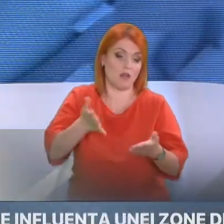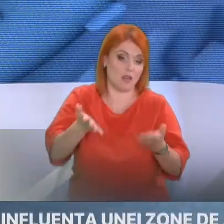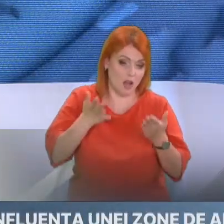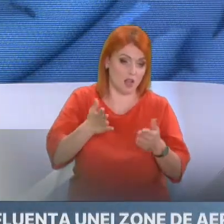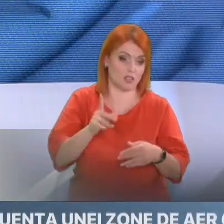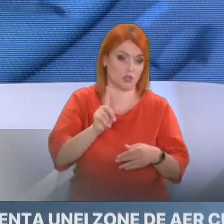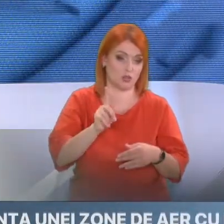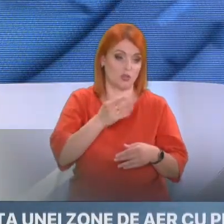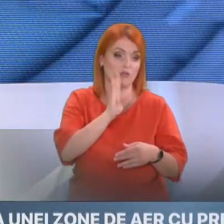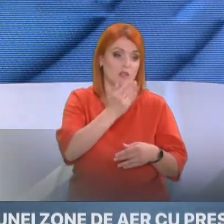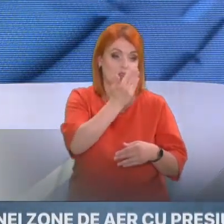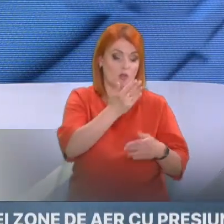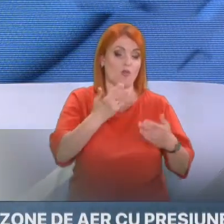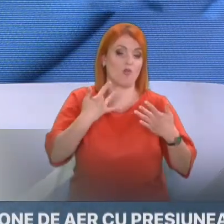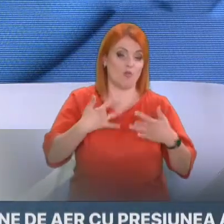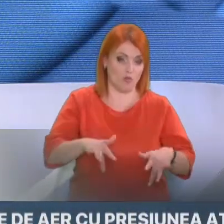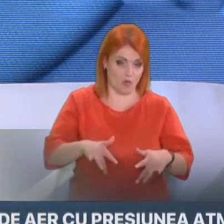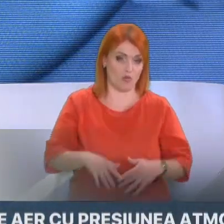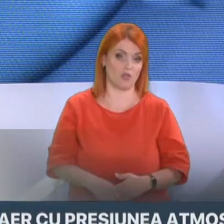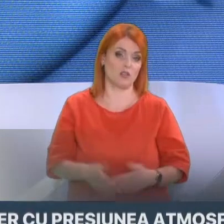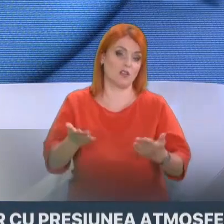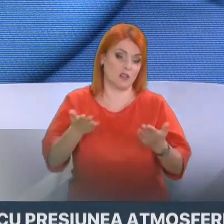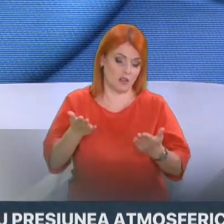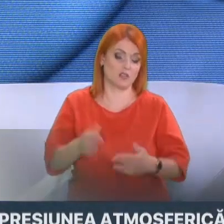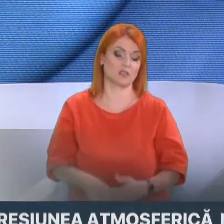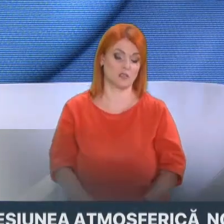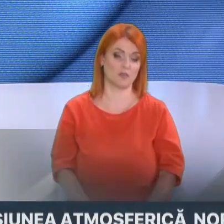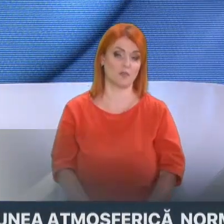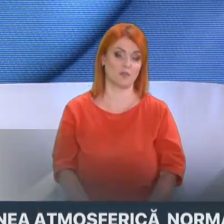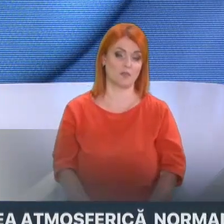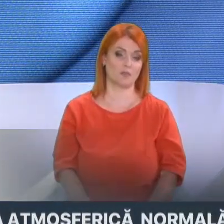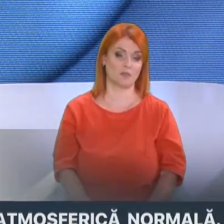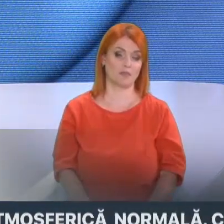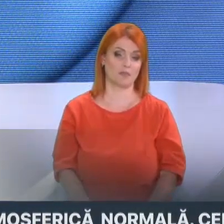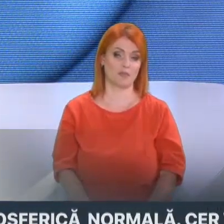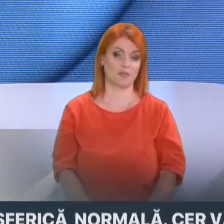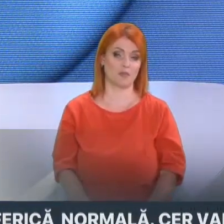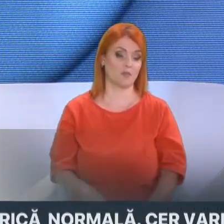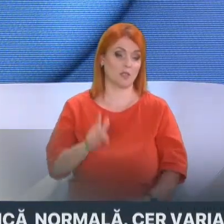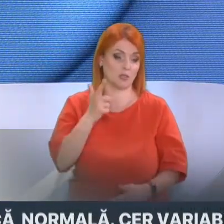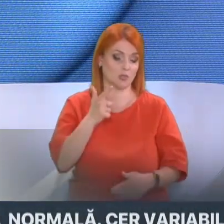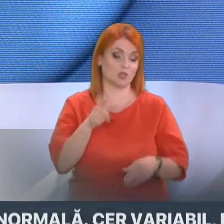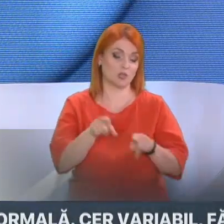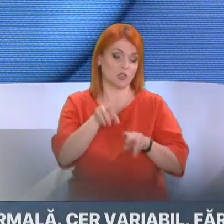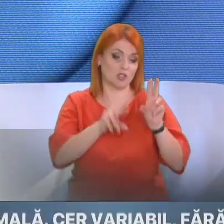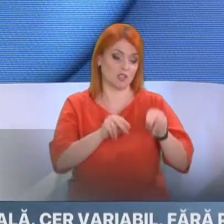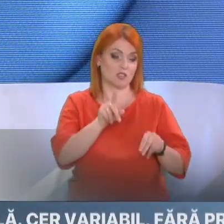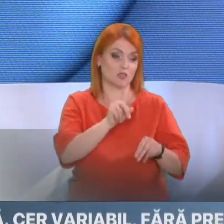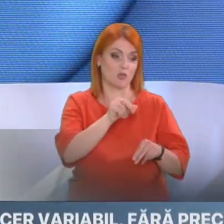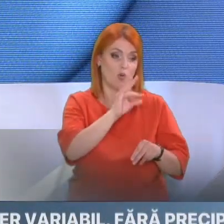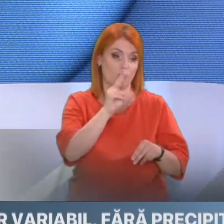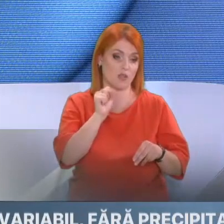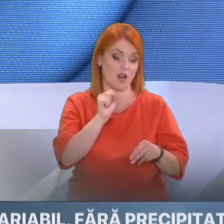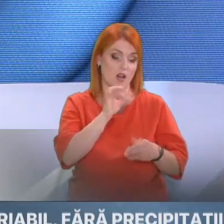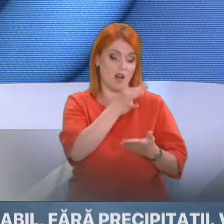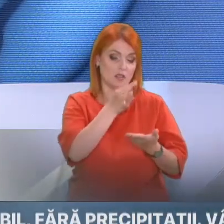reacția unui demnitar într-o societate democratică. Iarăși, un rateu care a făspăniș de la guvernare. Cum